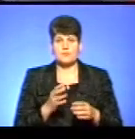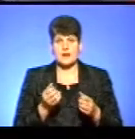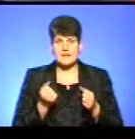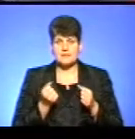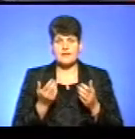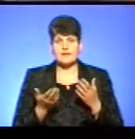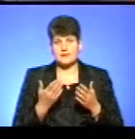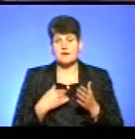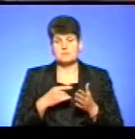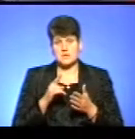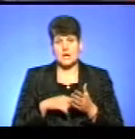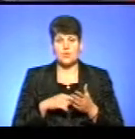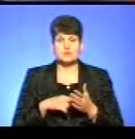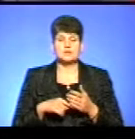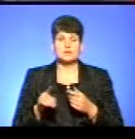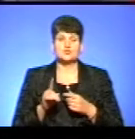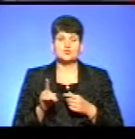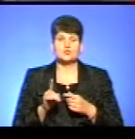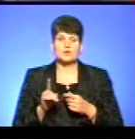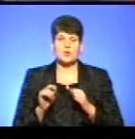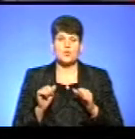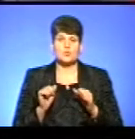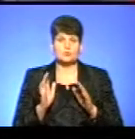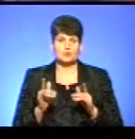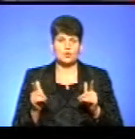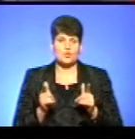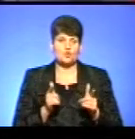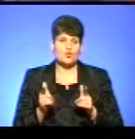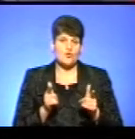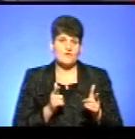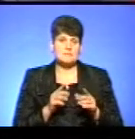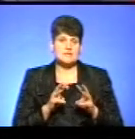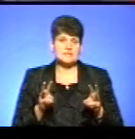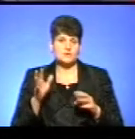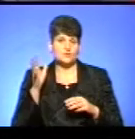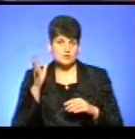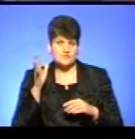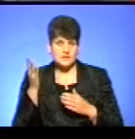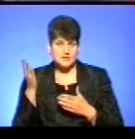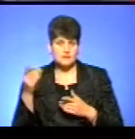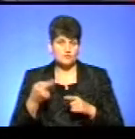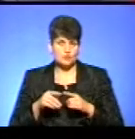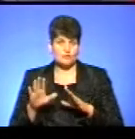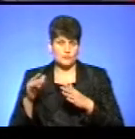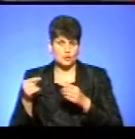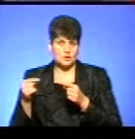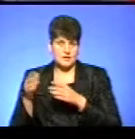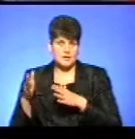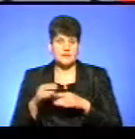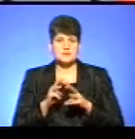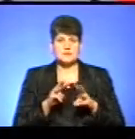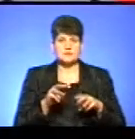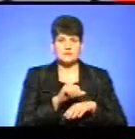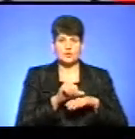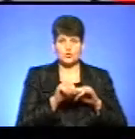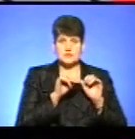Але я переконана, що і уряд буде готовий, і Міністерство освіти в цьому випадку конкретному, і Міністерство закордонних справ,